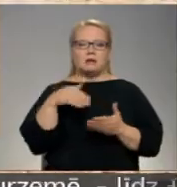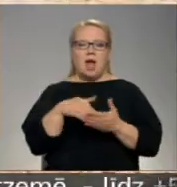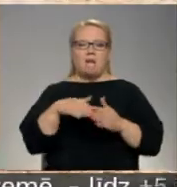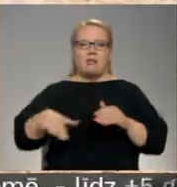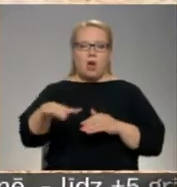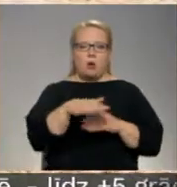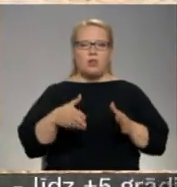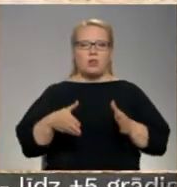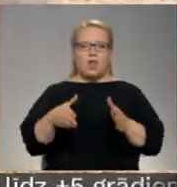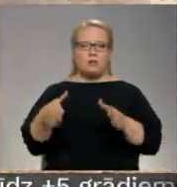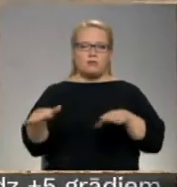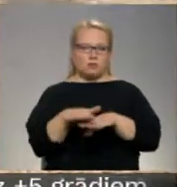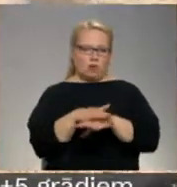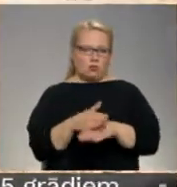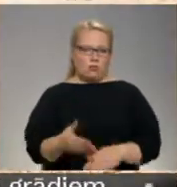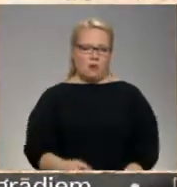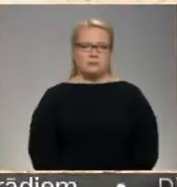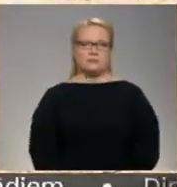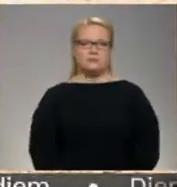Paigiļkāne, Kaspars Deņļevičs, Vidotāguves televīzija.